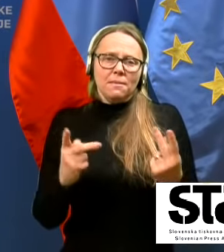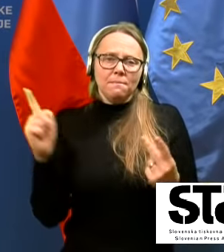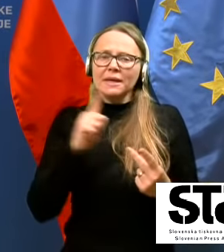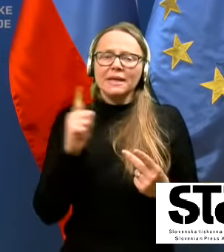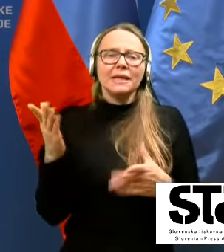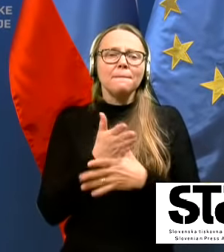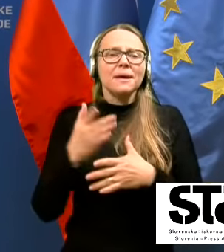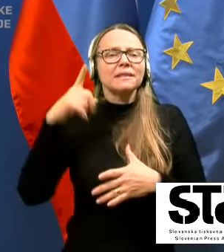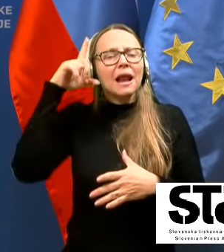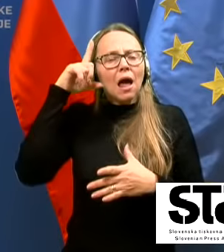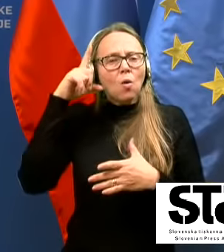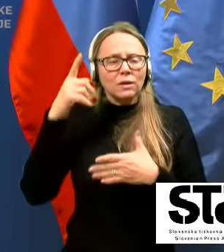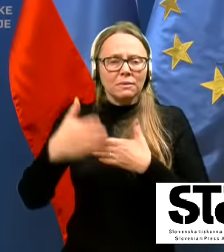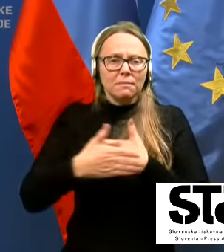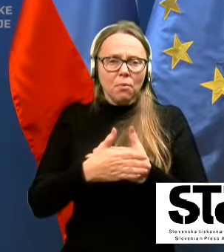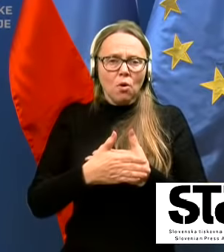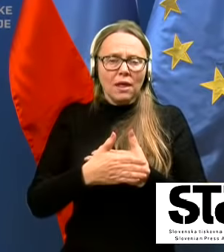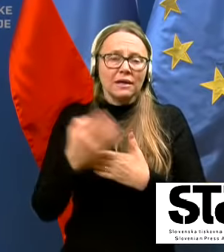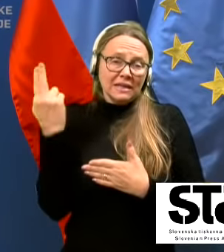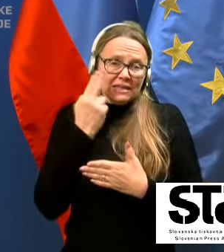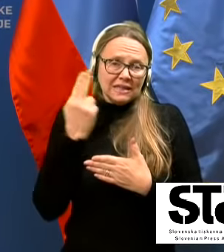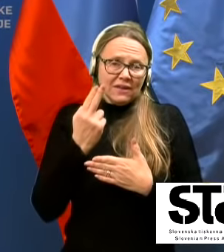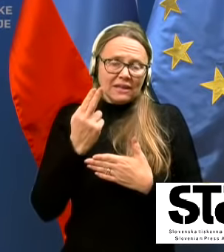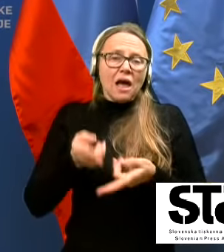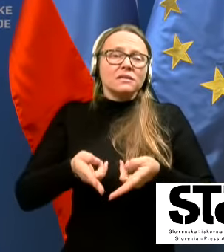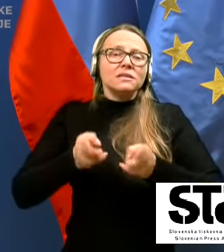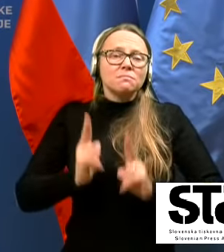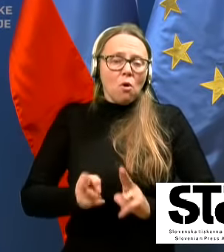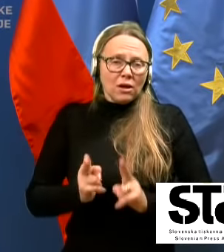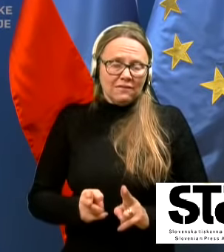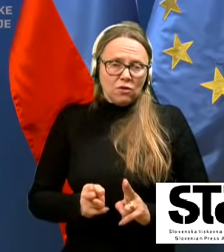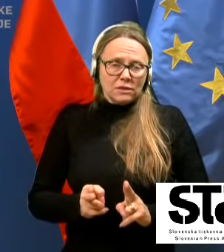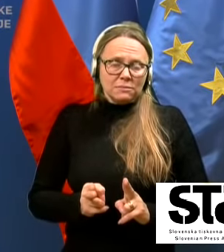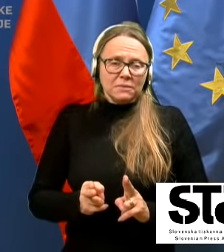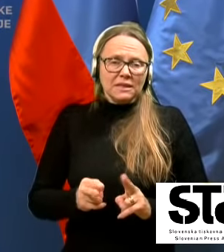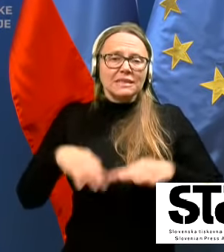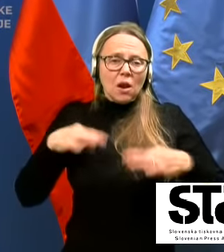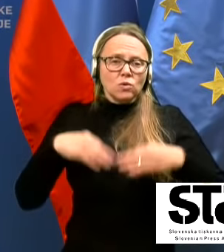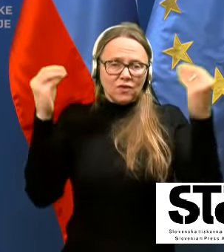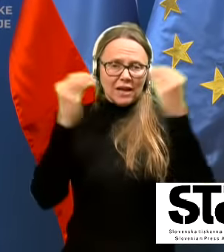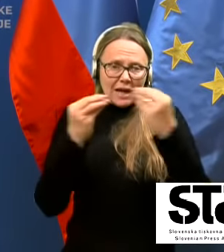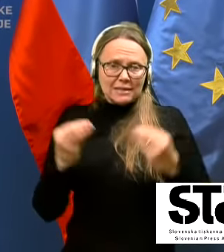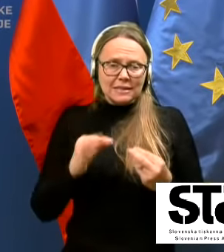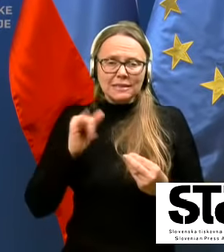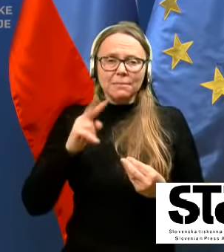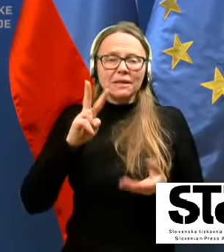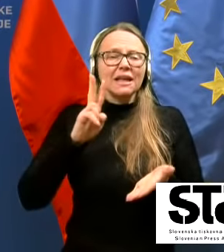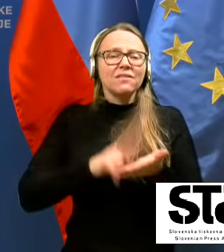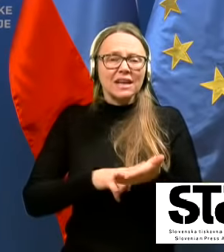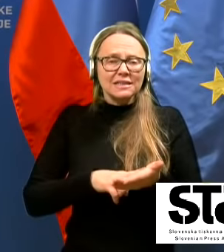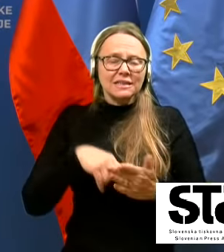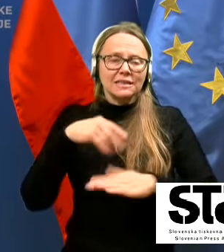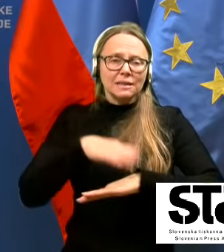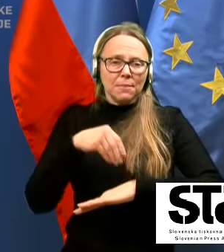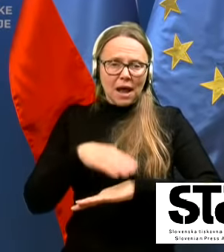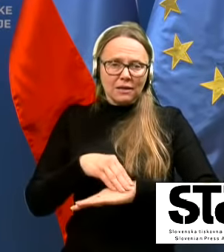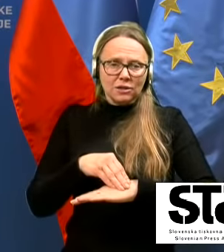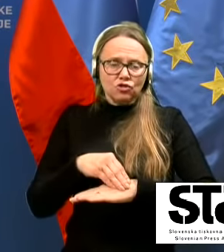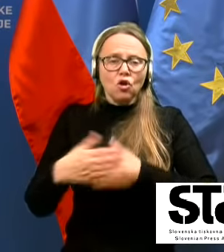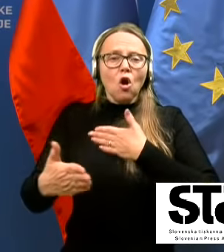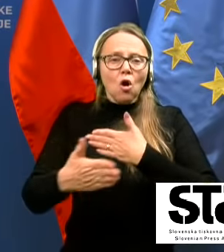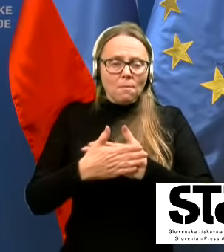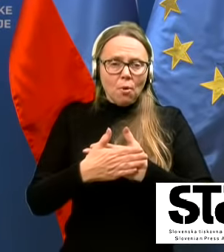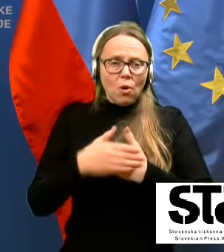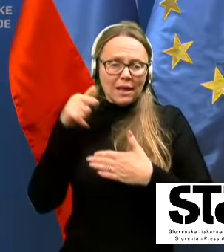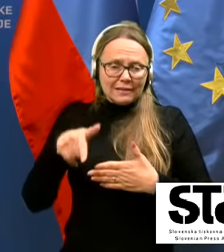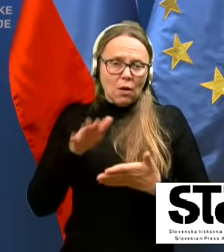odločilnimi, poleg, seveda, zmogljivosti zdravstvenega sistema, da je v resnici praktično, poleg,